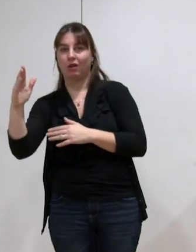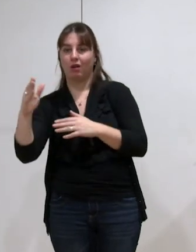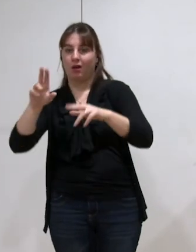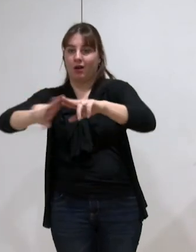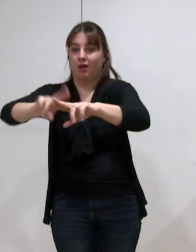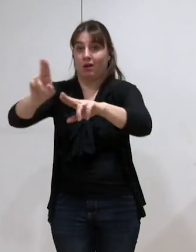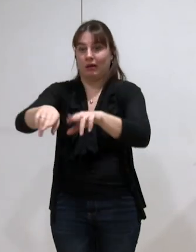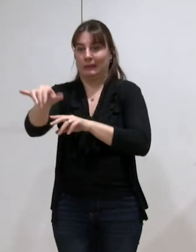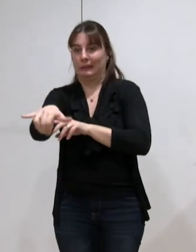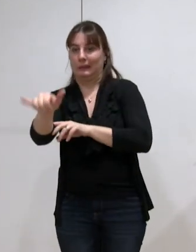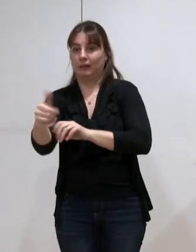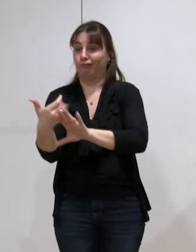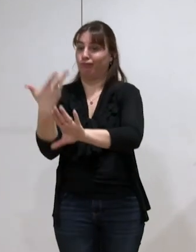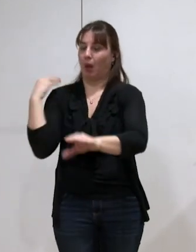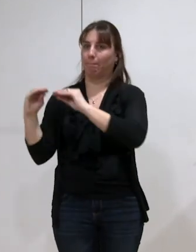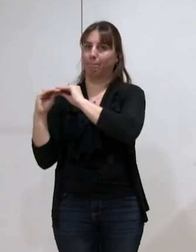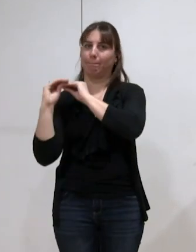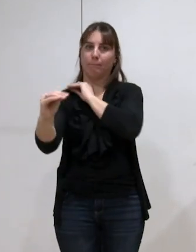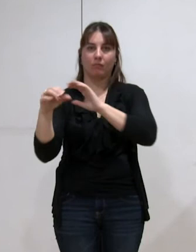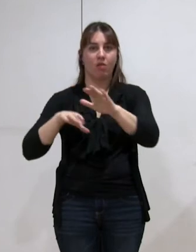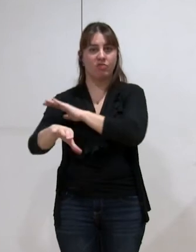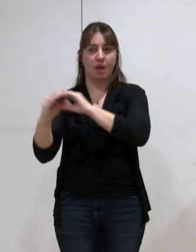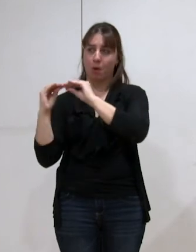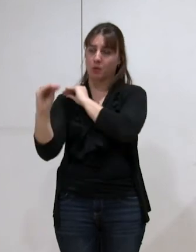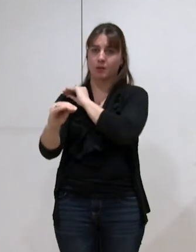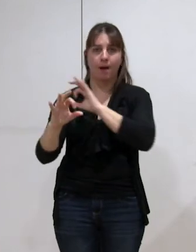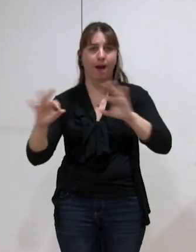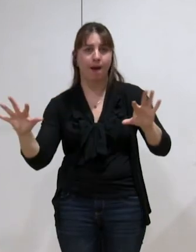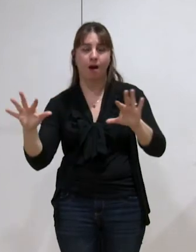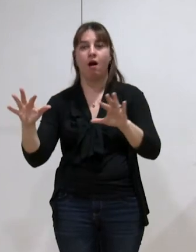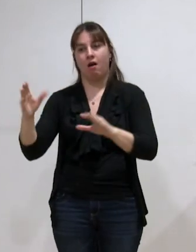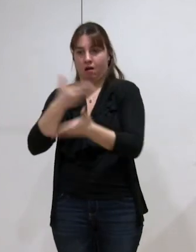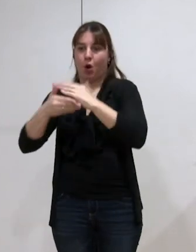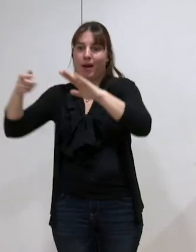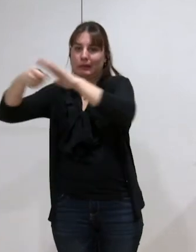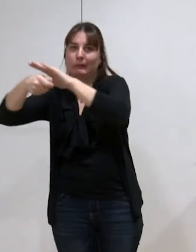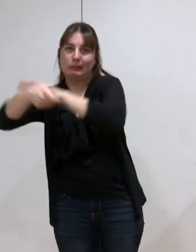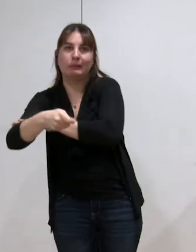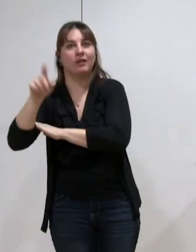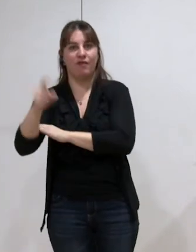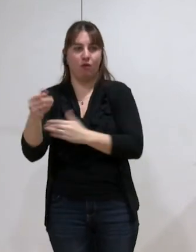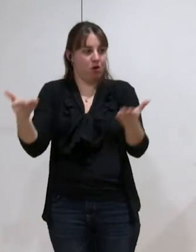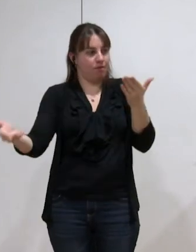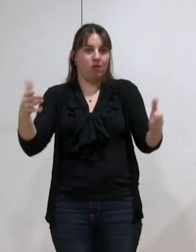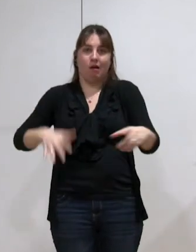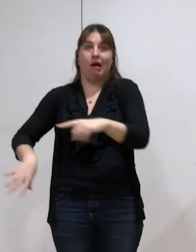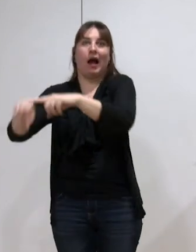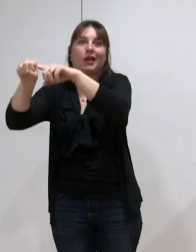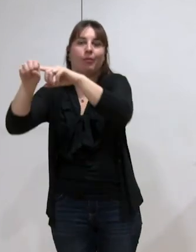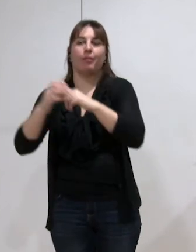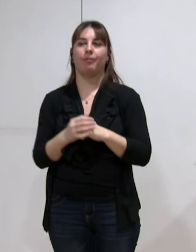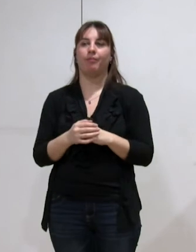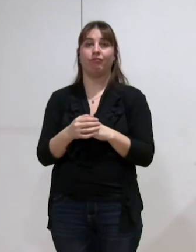rénover les voiries de ceux qui n'ont rien dépensé rien entretenu qui transfèrent des voiries de mauvaise qualité et qui donc dans les